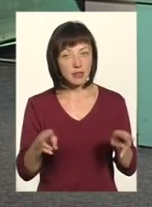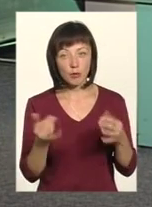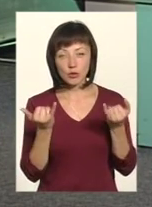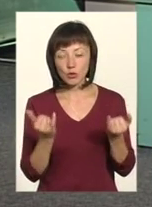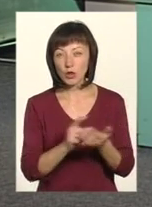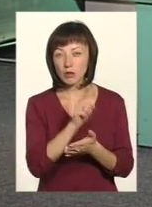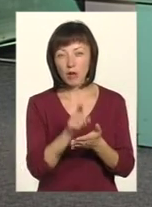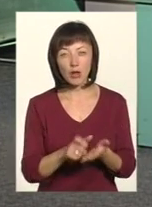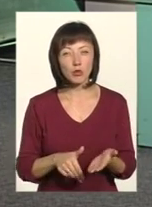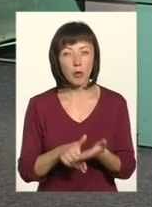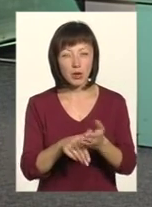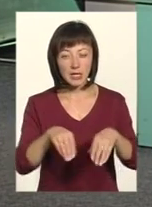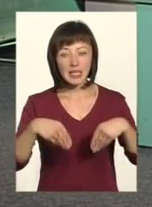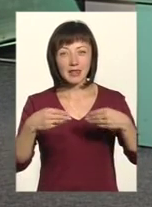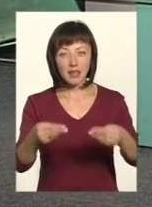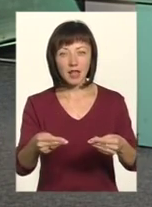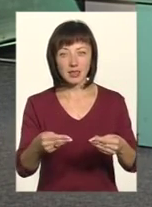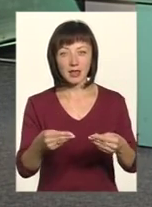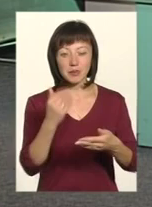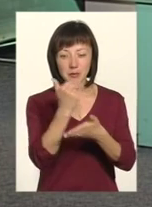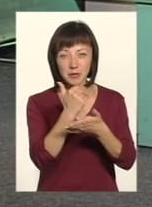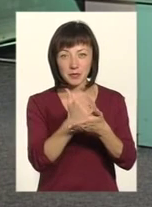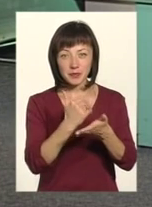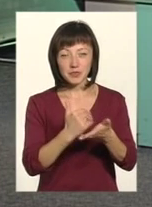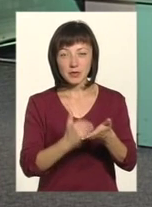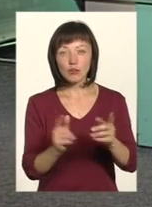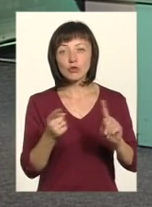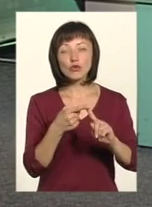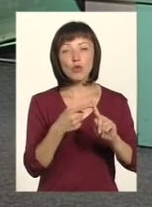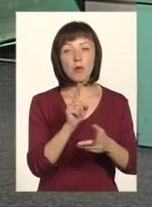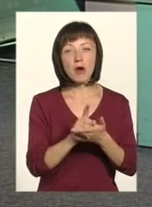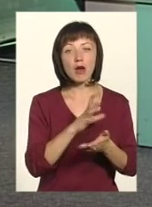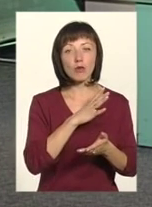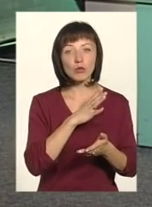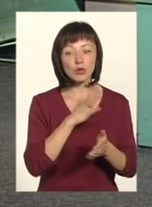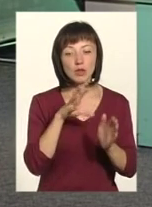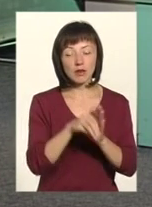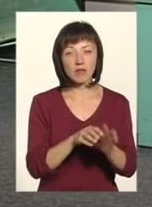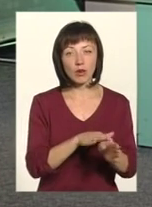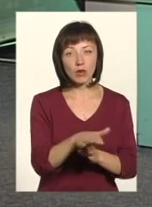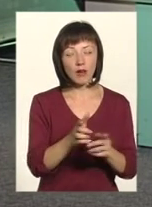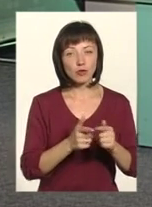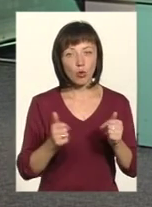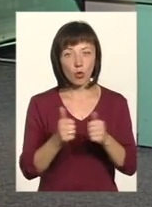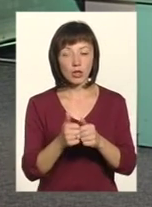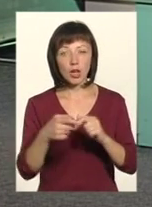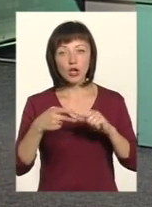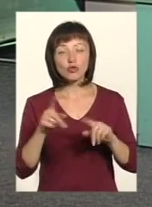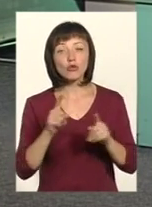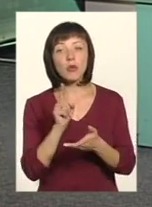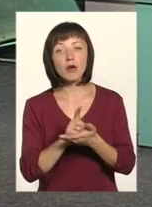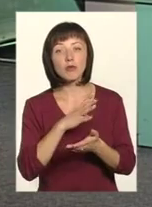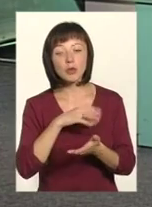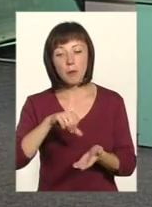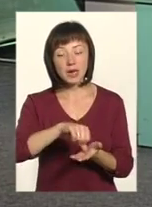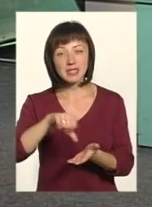має допомогти і дати інструментарій для того, що має бути по структурі виконавчого органу, що має бути по